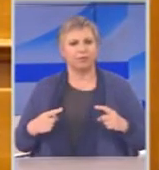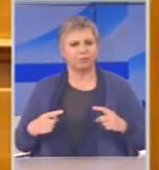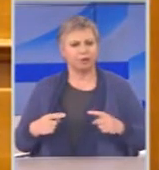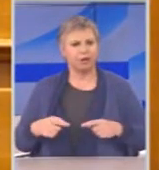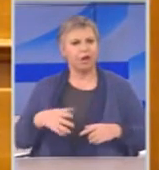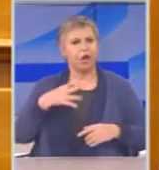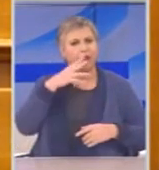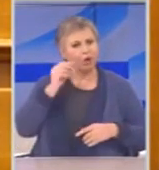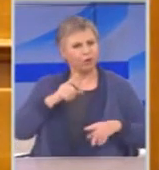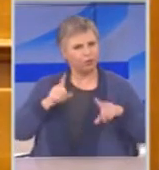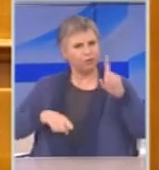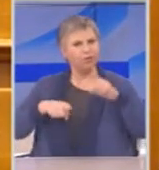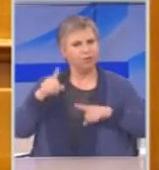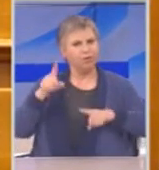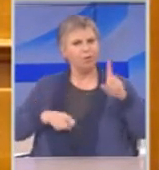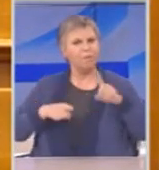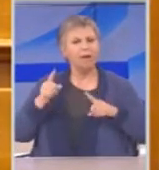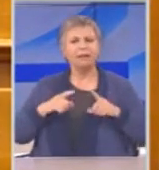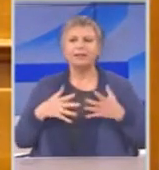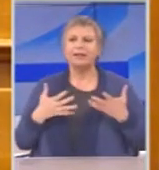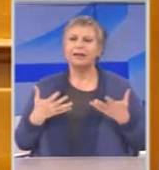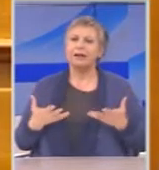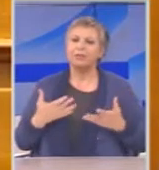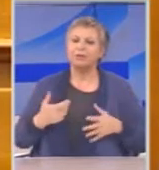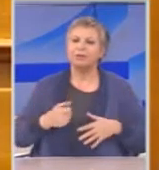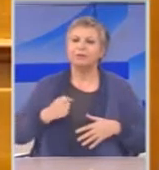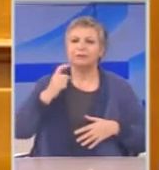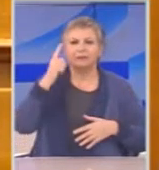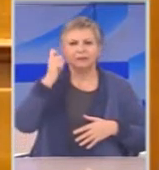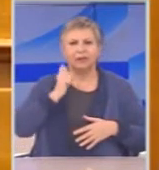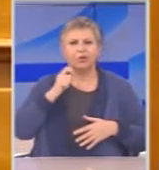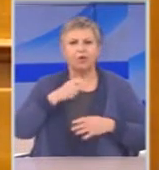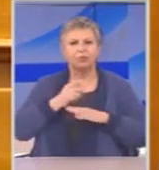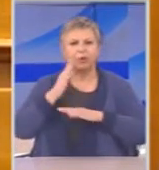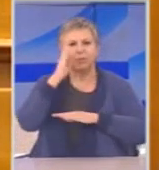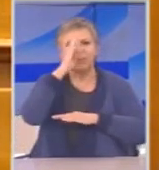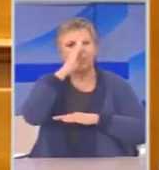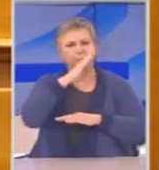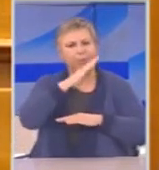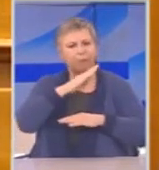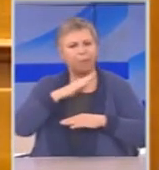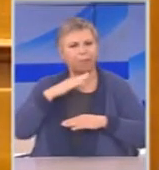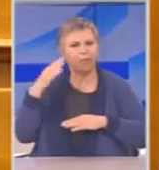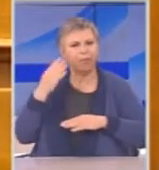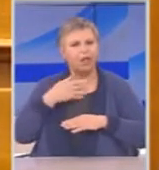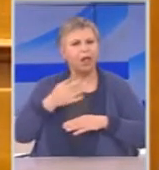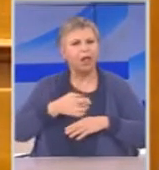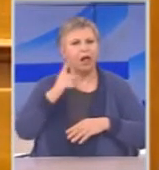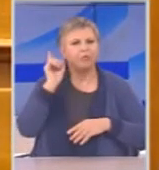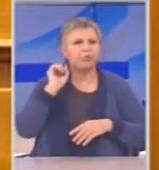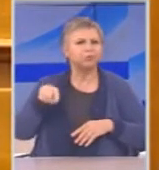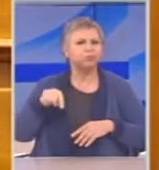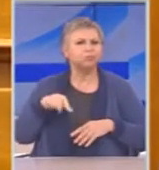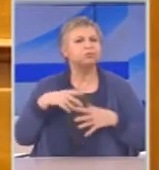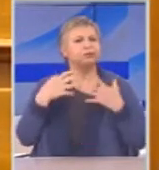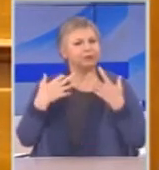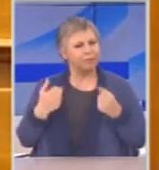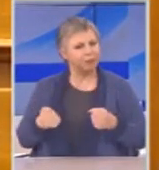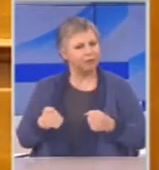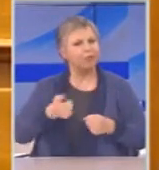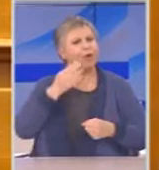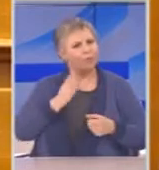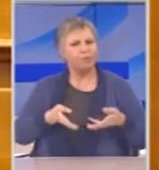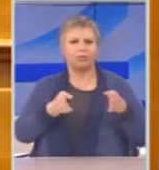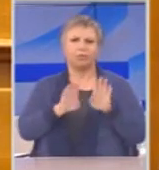Εθνικής Ασφάλειας ως χώρο απόκριψης των ανομιών τους. Είναι όμως, πρέπει να ξεφύγουμε από ένα τεράστιο λάθος που